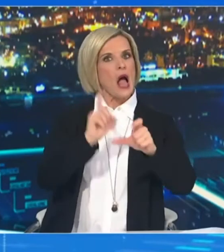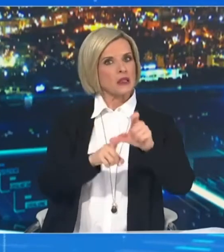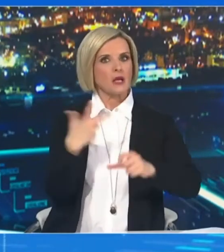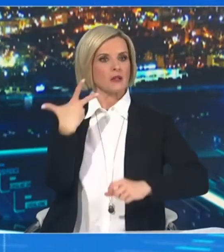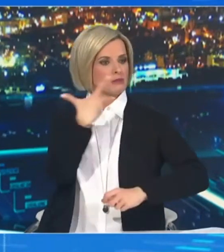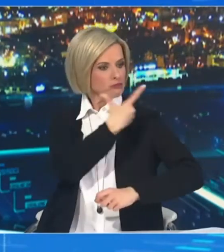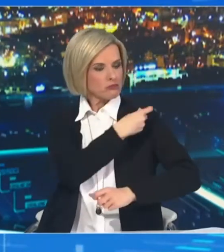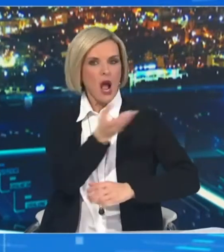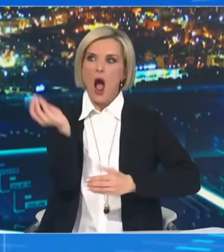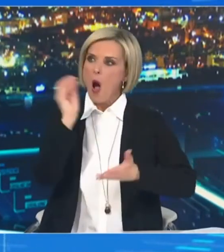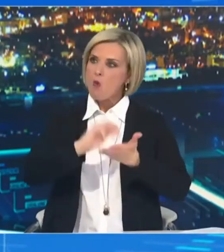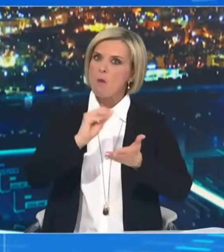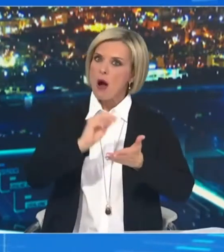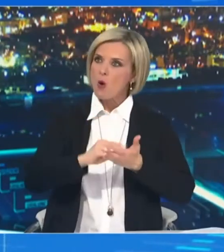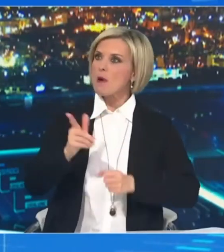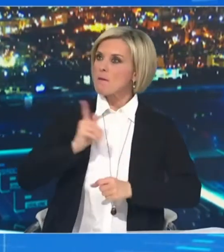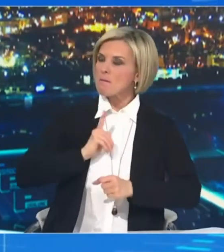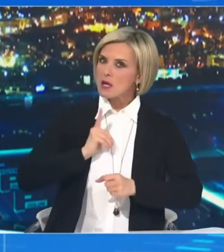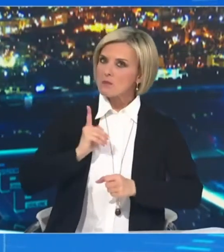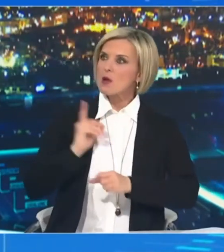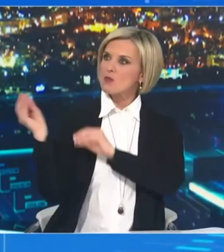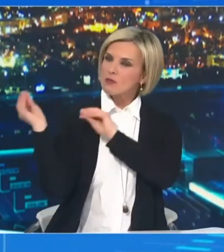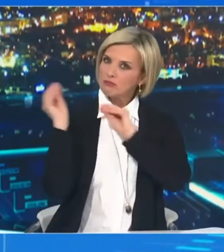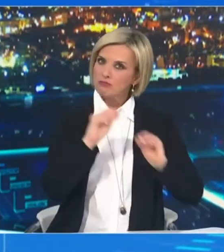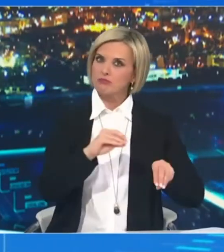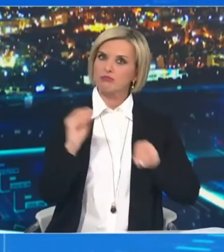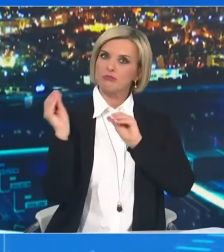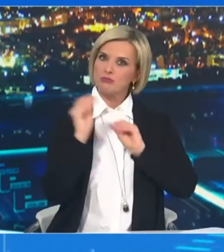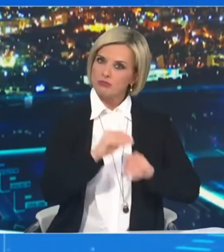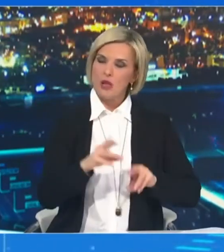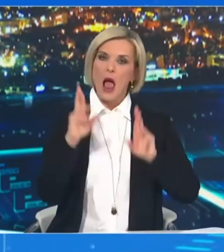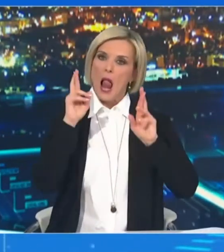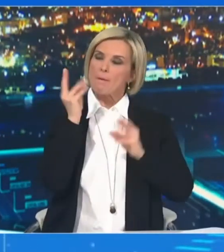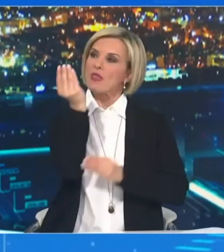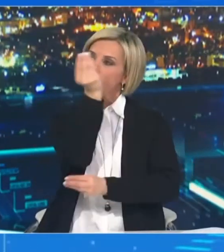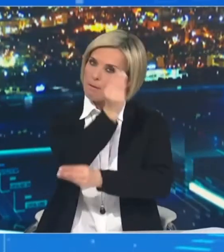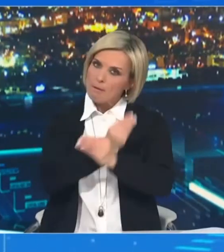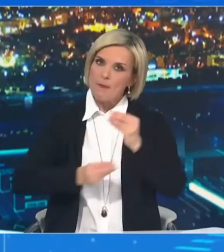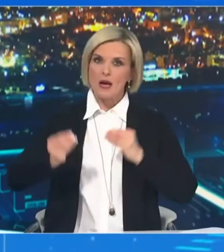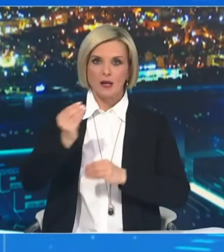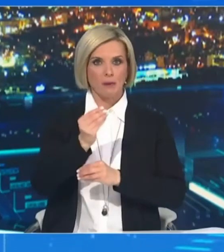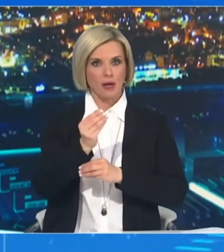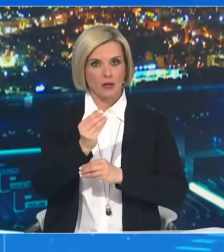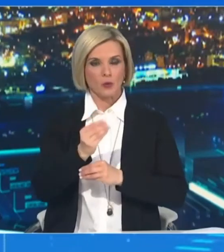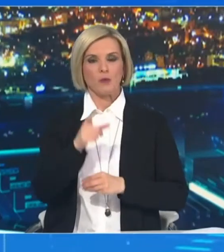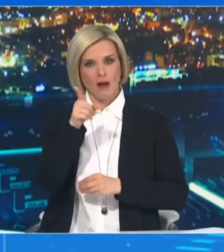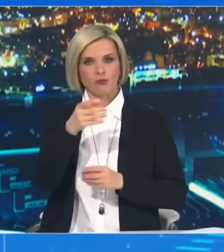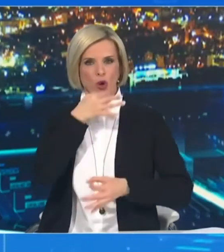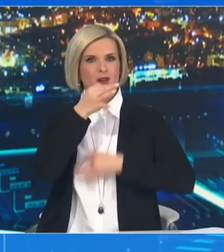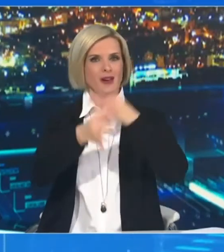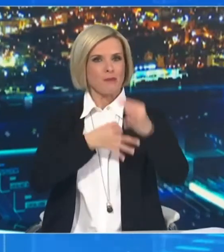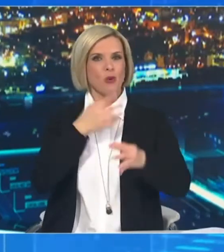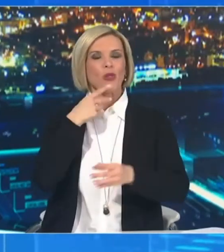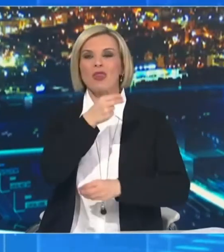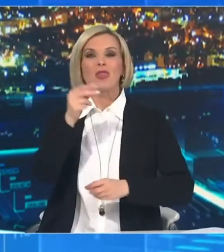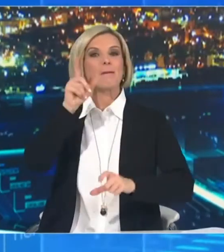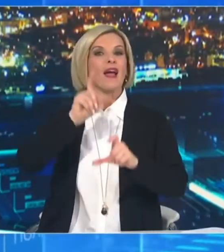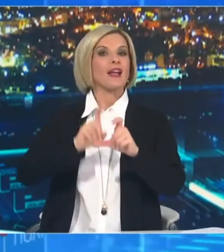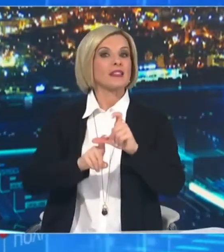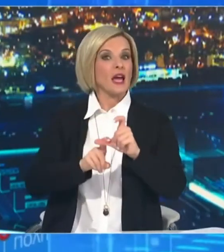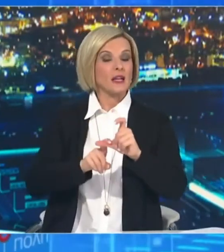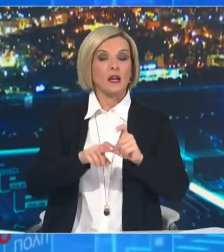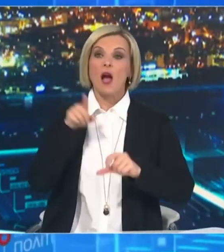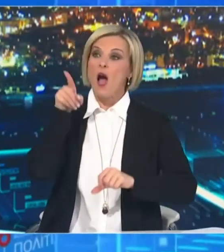η χώρα μας και που περιμένει μελλοντικά να έχει και περισσότερα. Δύο κουβέντες. Είναι ένα εμβόλιο